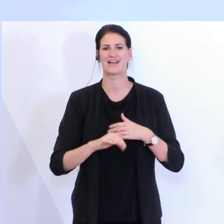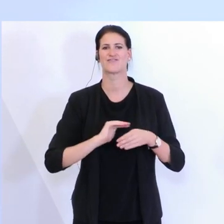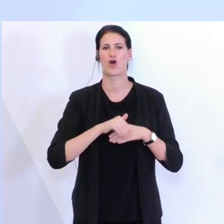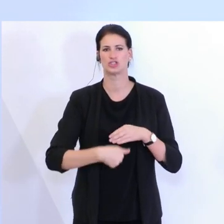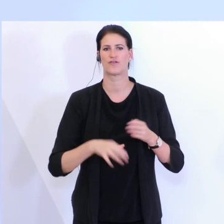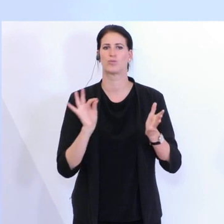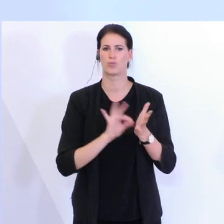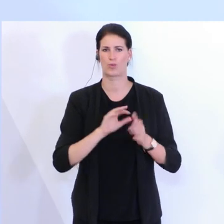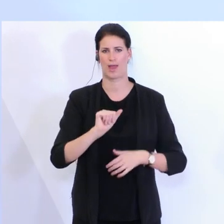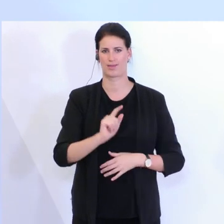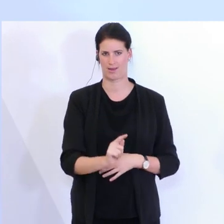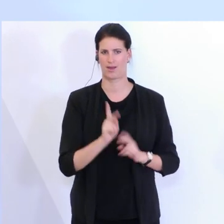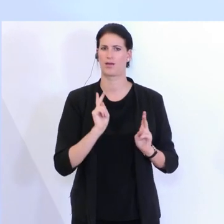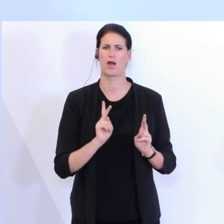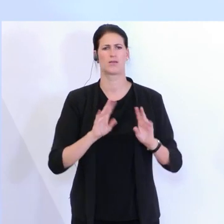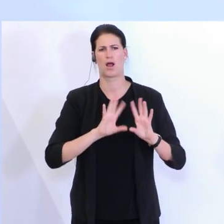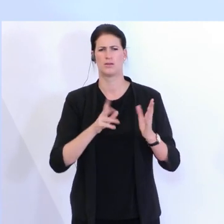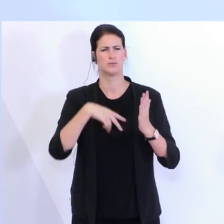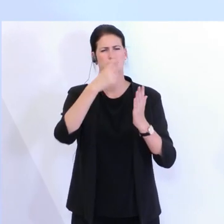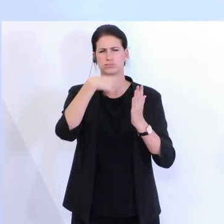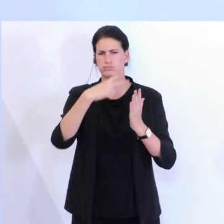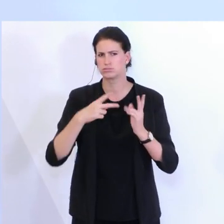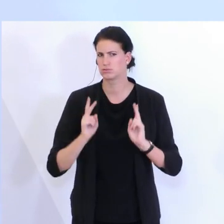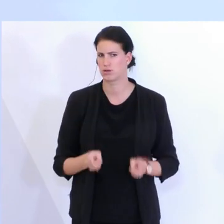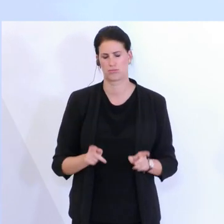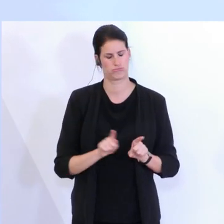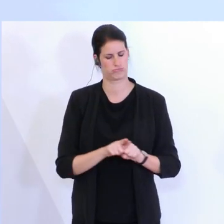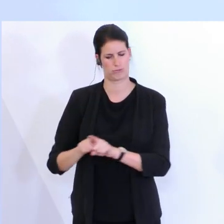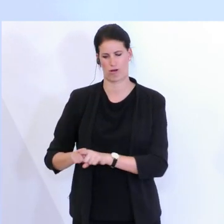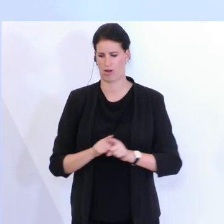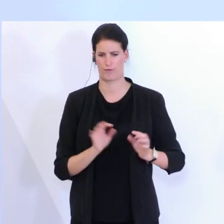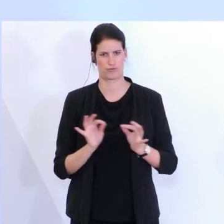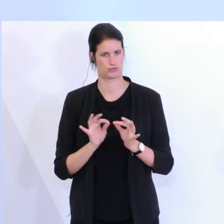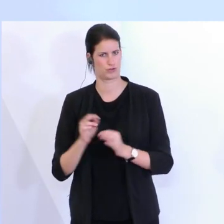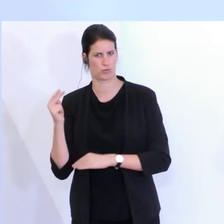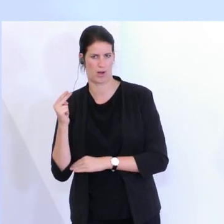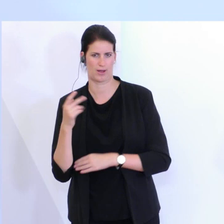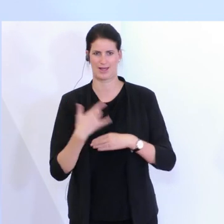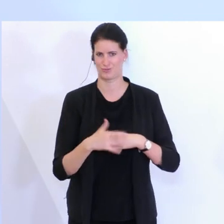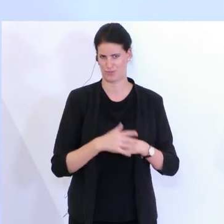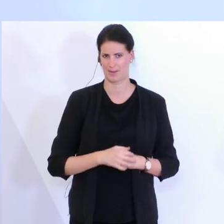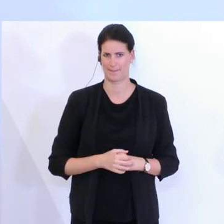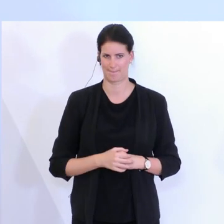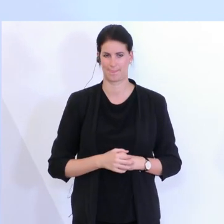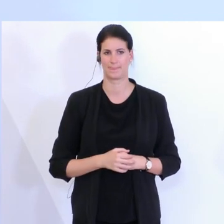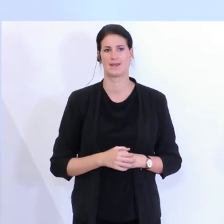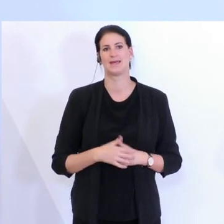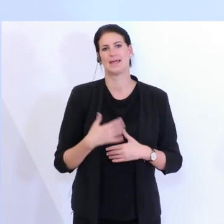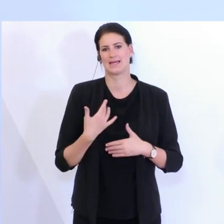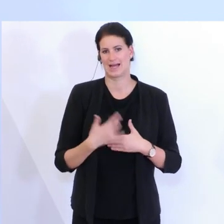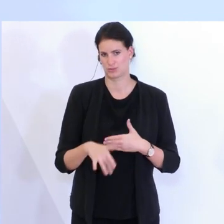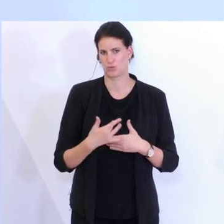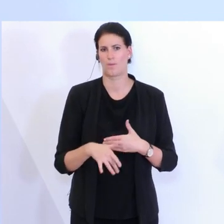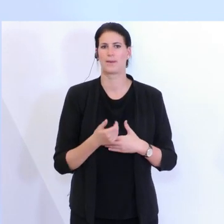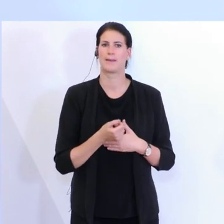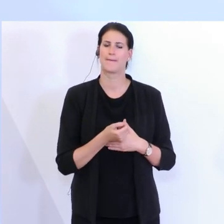Zusammenarbeit mit den Labors, wie es bereits mit der Hotellerie funktioniert hat, wird auch in der Gastronomie so funktionieren. Wir sind natürlich ein bisschen breiter, weil es jetzt natürlich